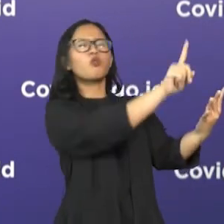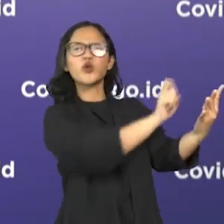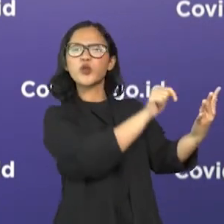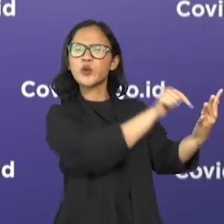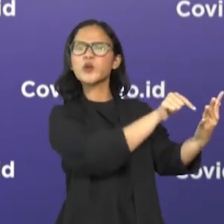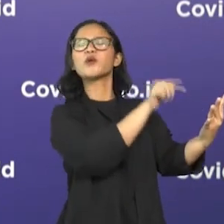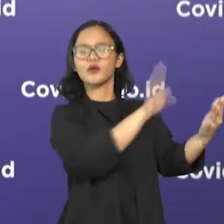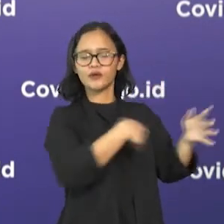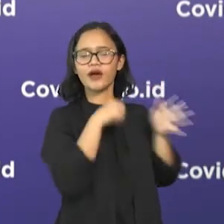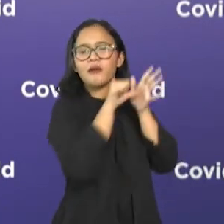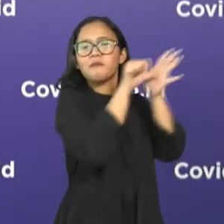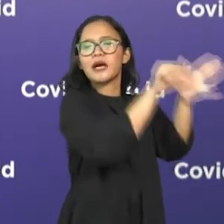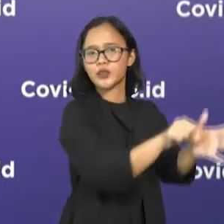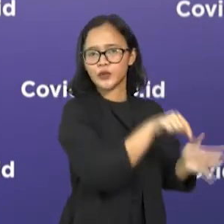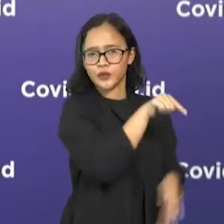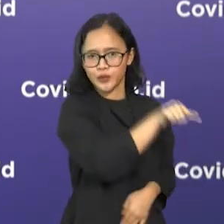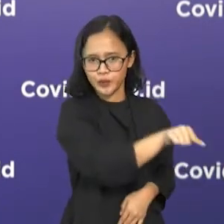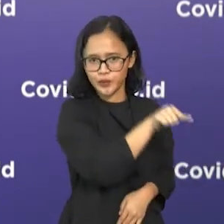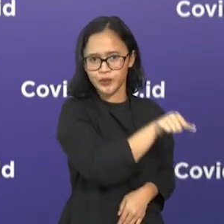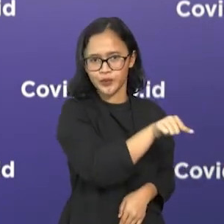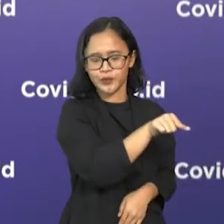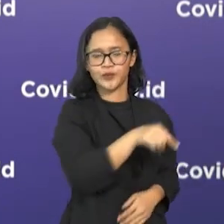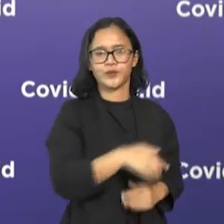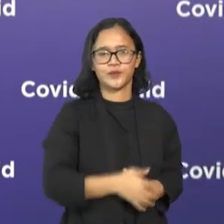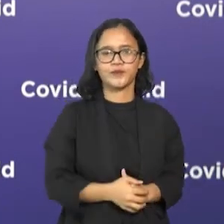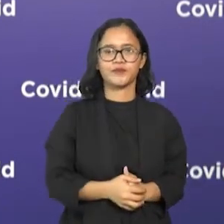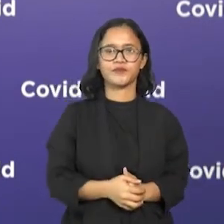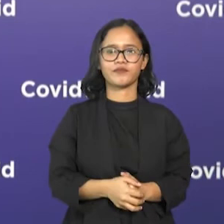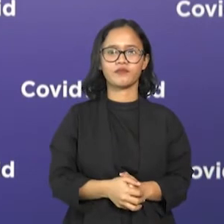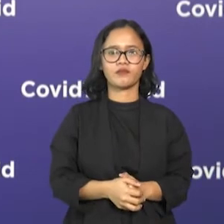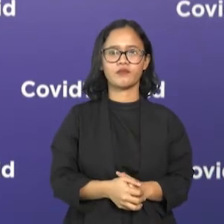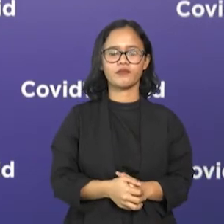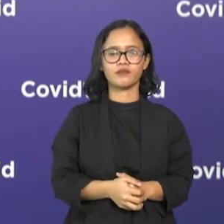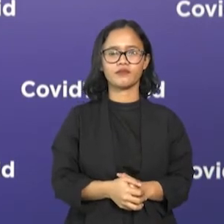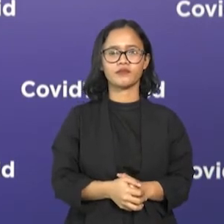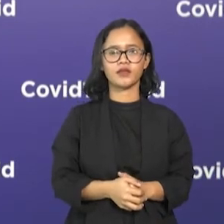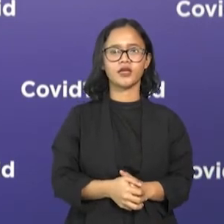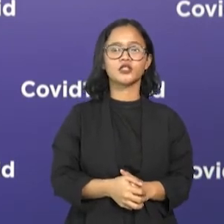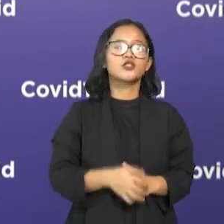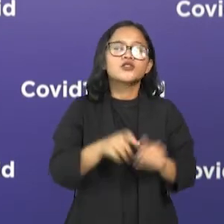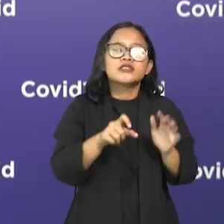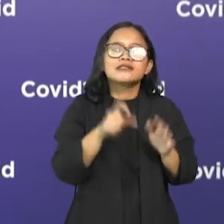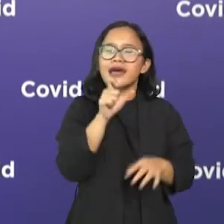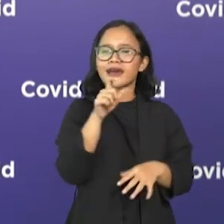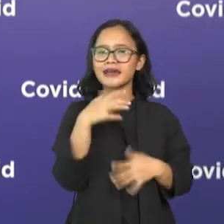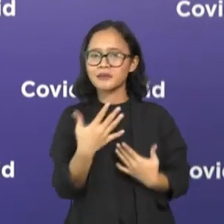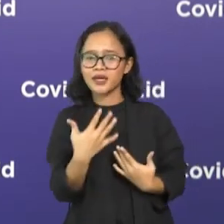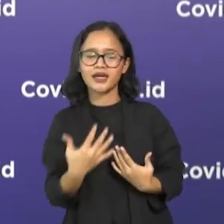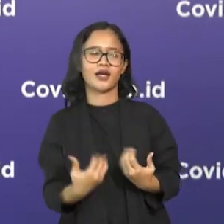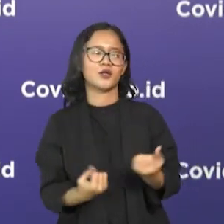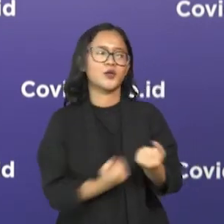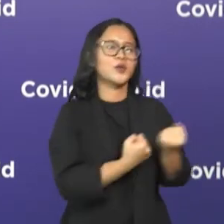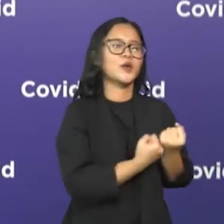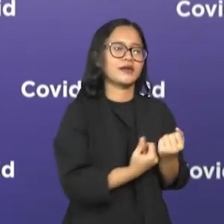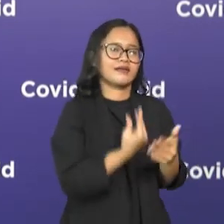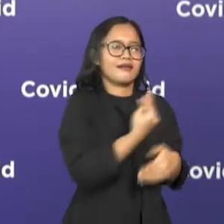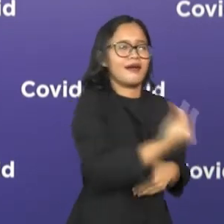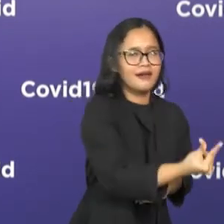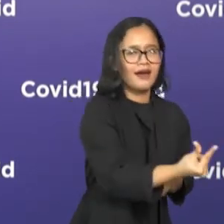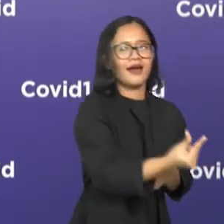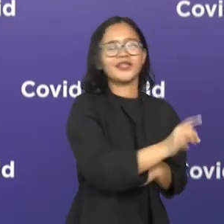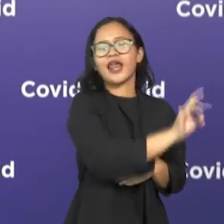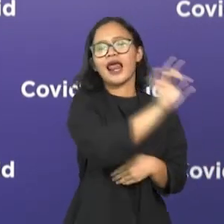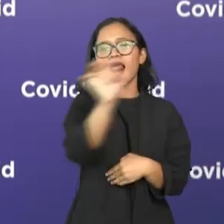dalam melakukan kegiatan-kegiatan sosial, melakukan donasi, membantu ketika ini akan